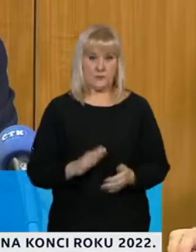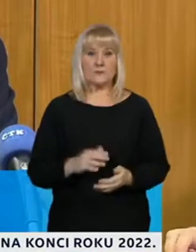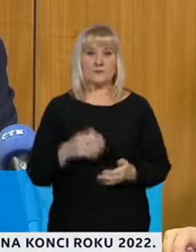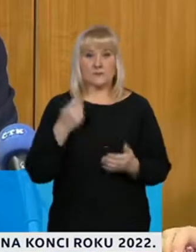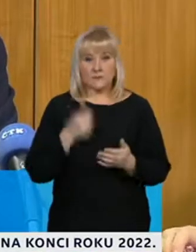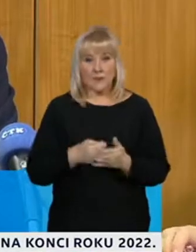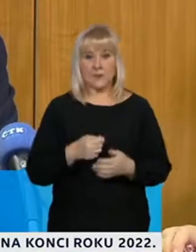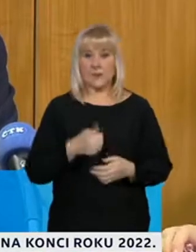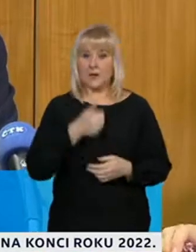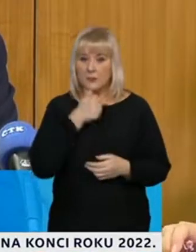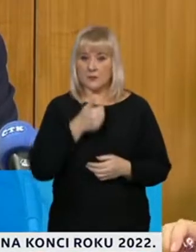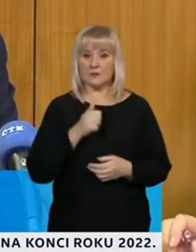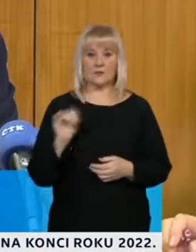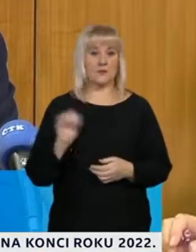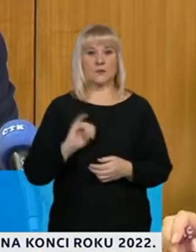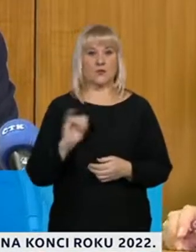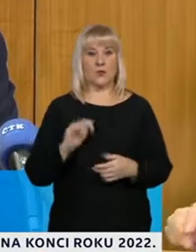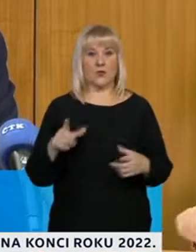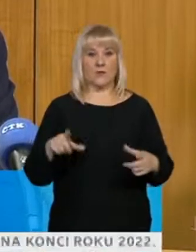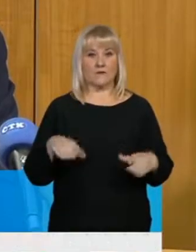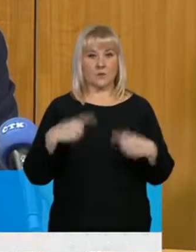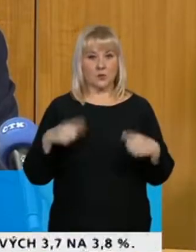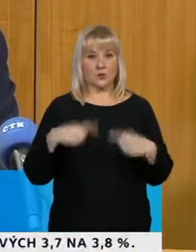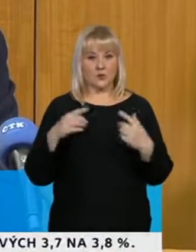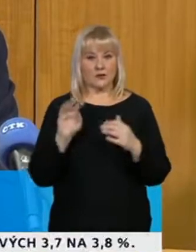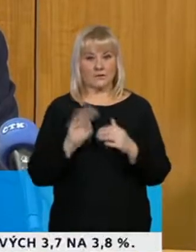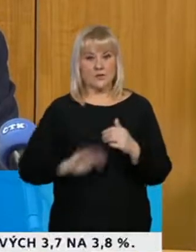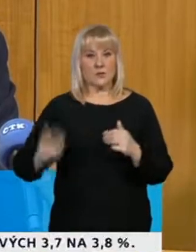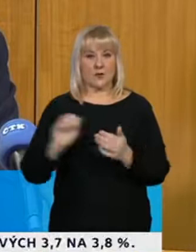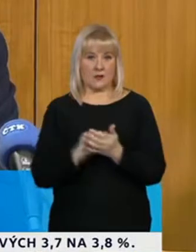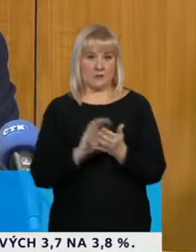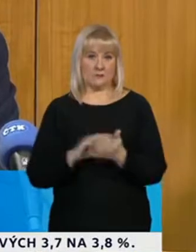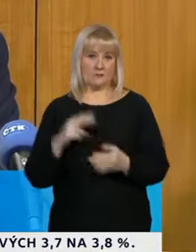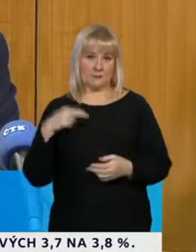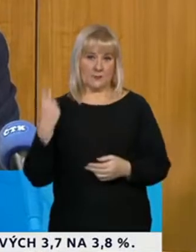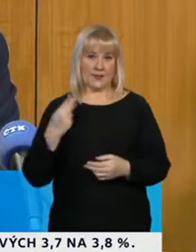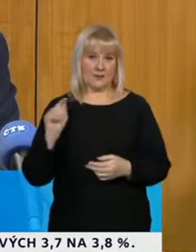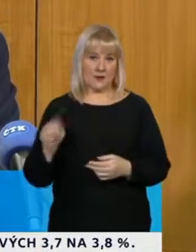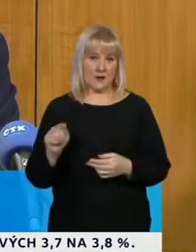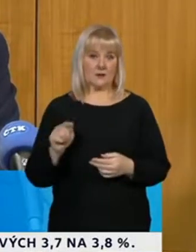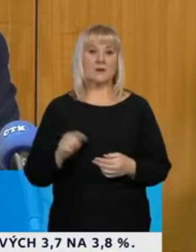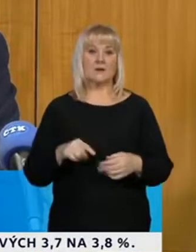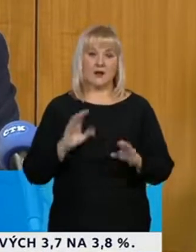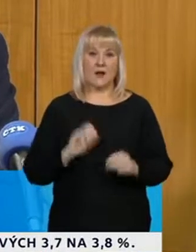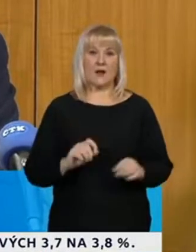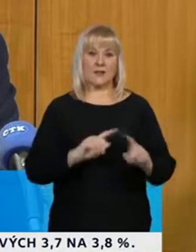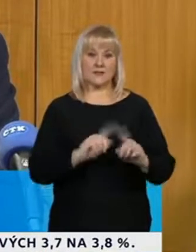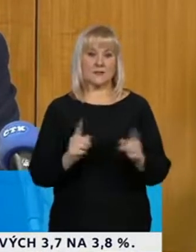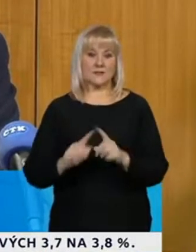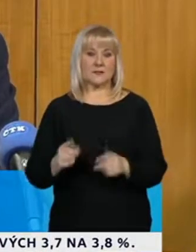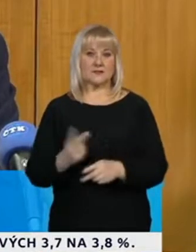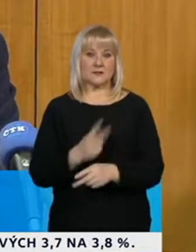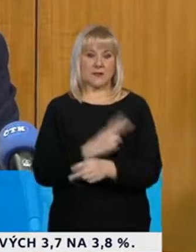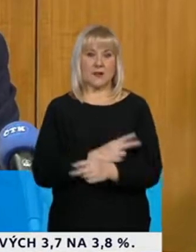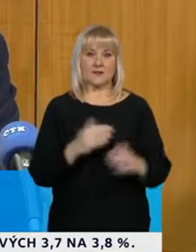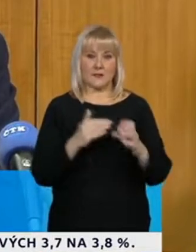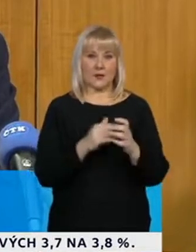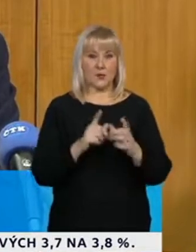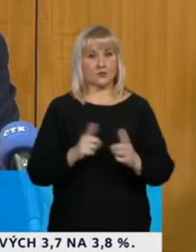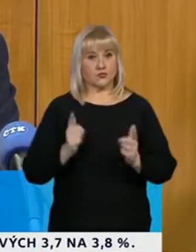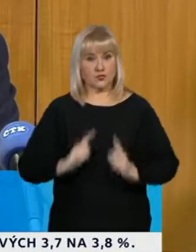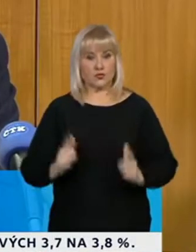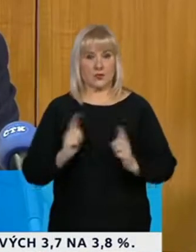využil výjimku, které registraci byla Velká Británie, ale ostatní členské státy Evropské unie